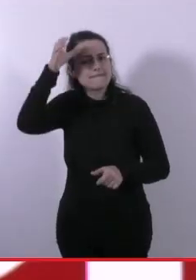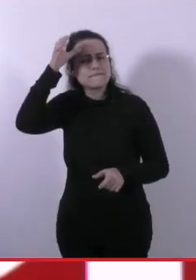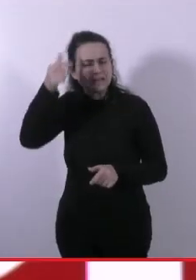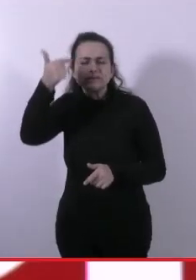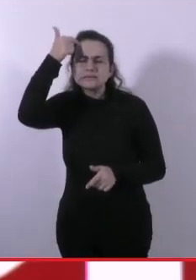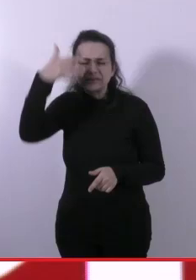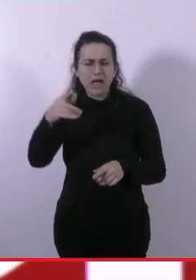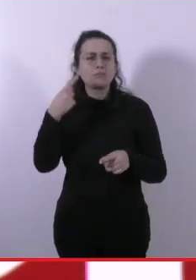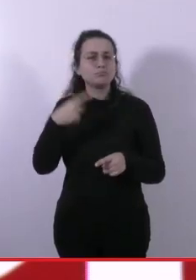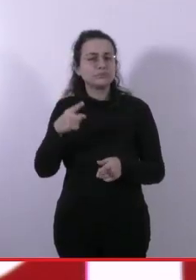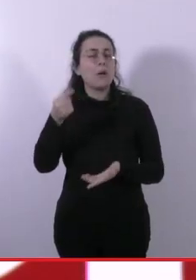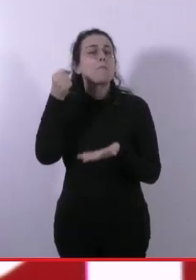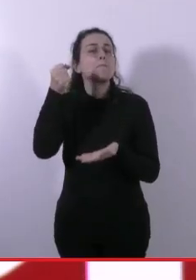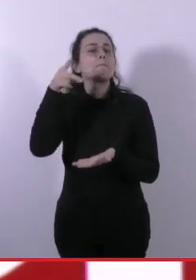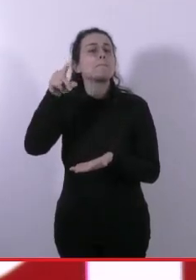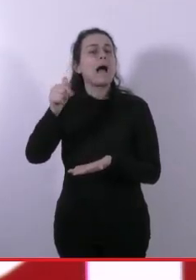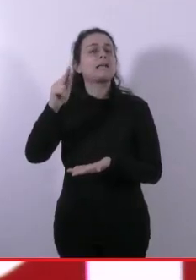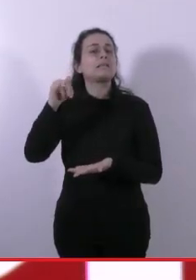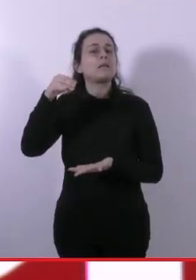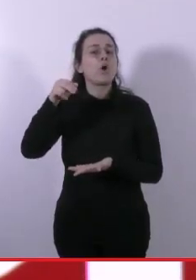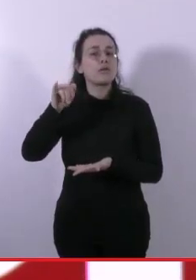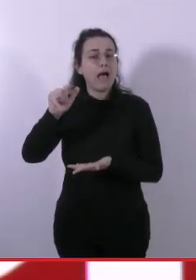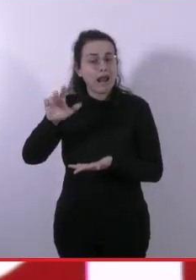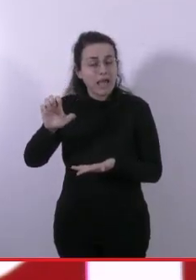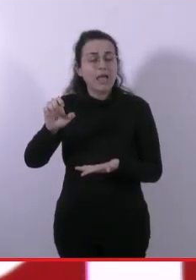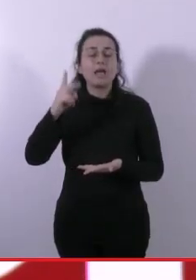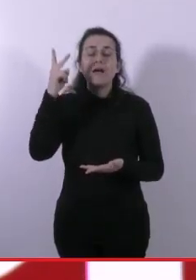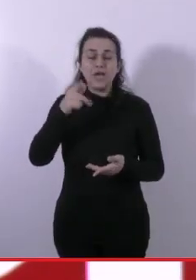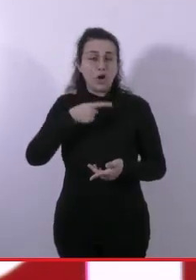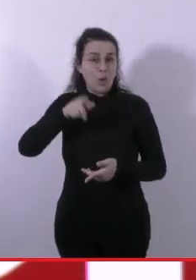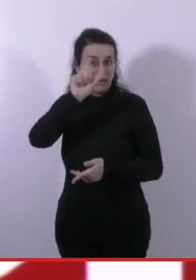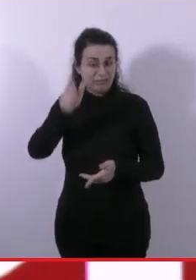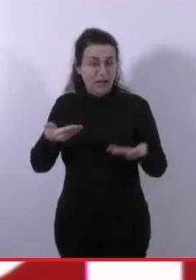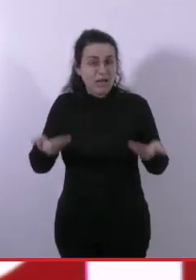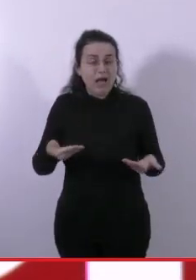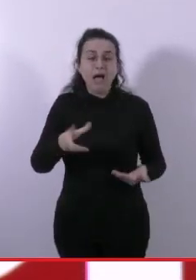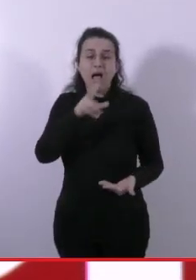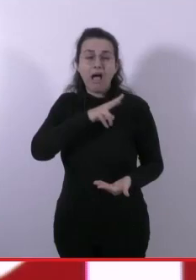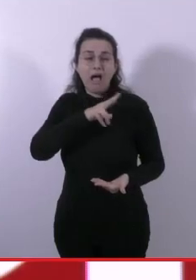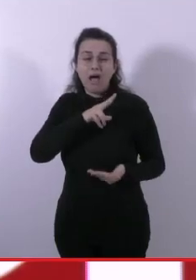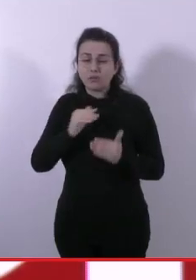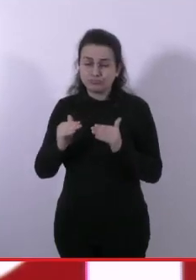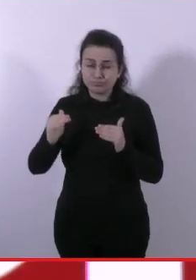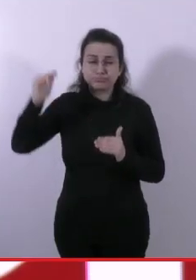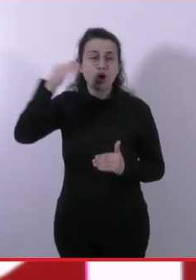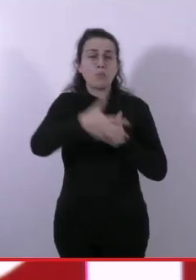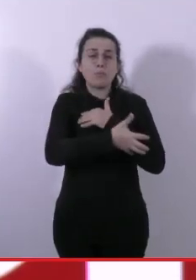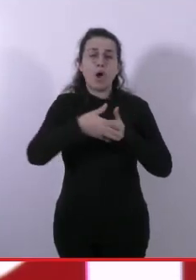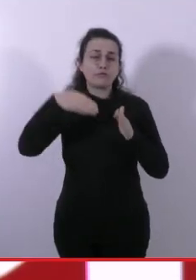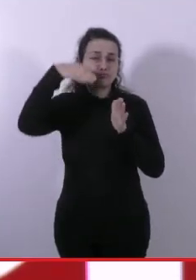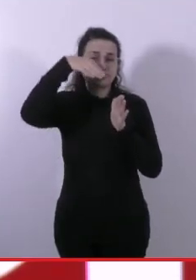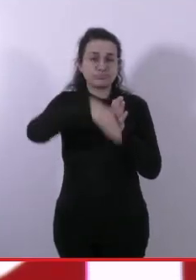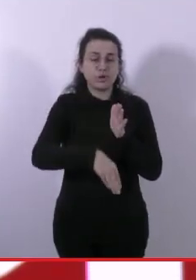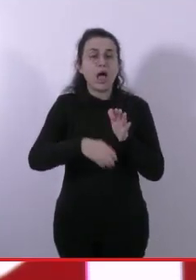illuminati. E noi siamo di fronte a un paese in cui i ricchi sono sempre più ricchi, riescono a guadagnare in alcuni casi 14.000